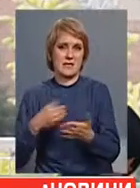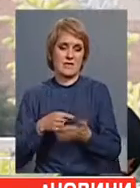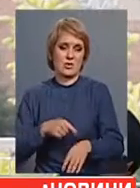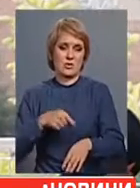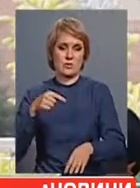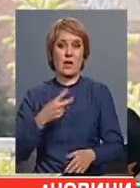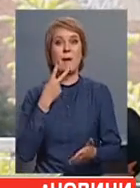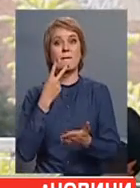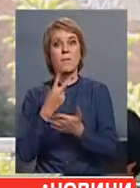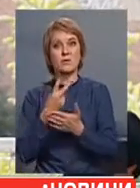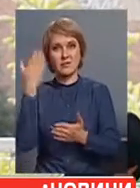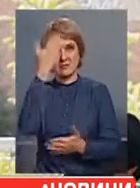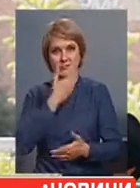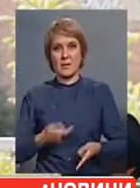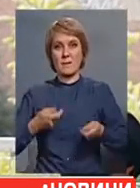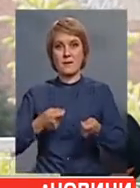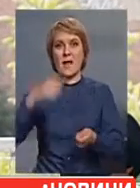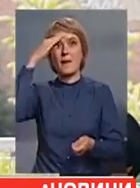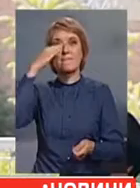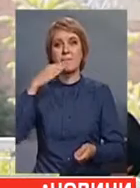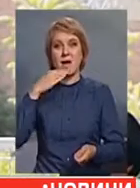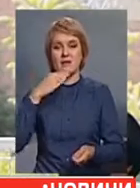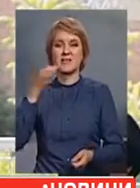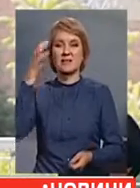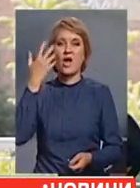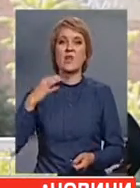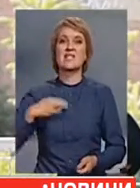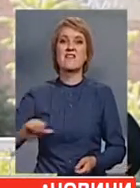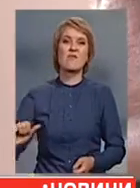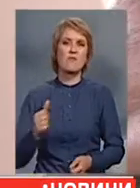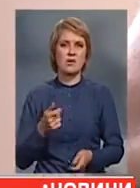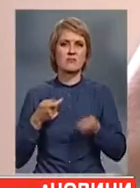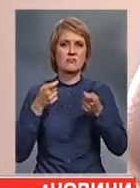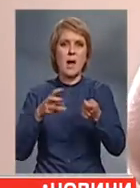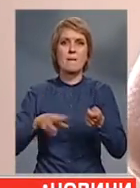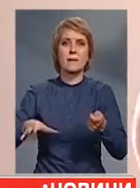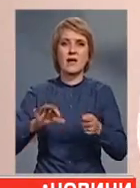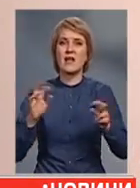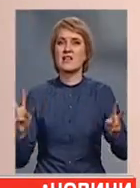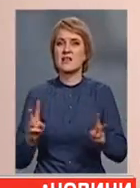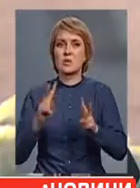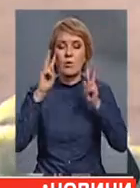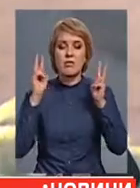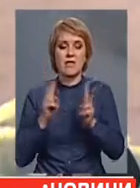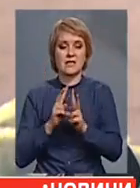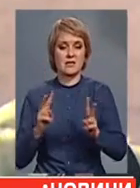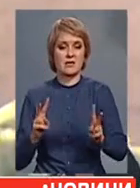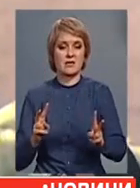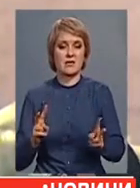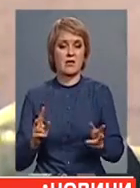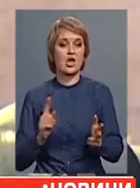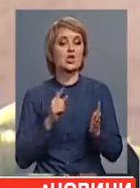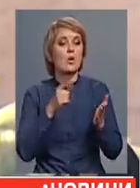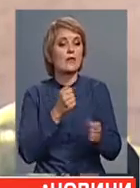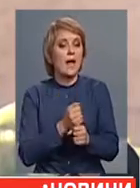Подивитися на барельєв приїхав батько Сергія. Згадує, коли син уперше відправився на Майдан, ніхто про це не знав. Я кажу, що ти там